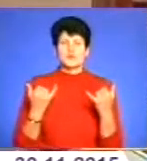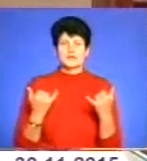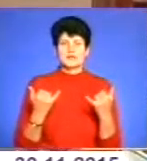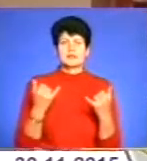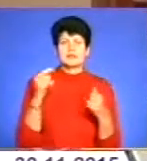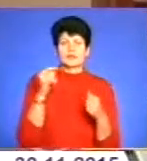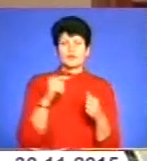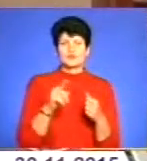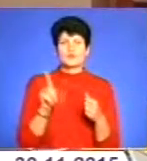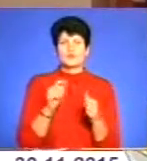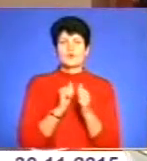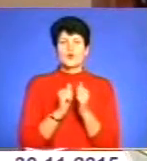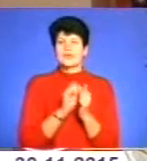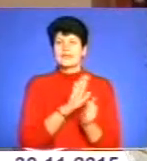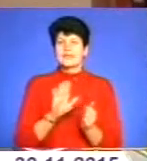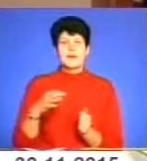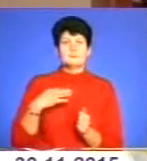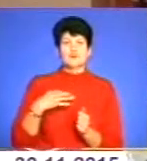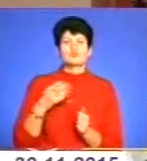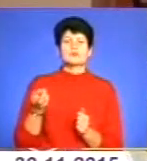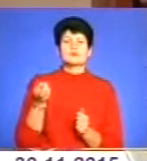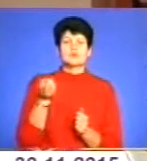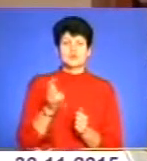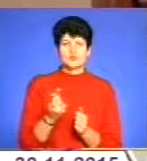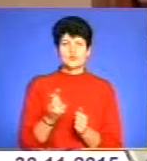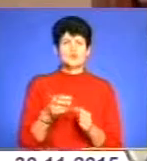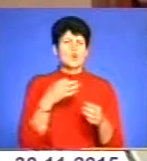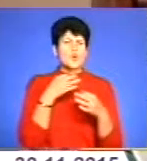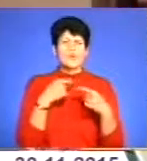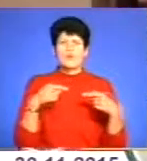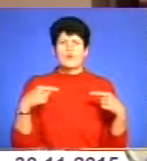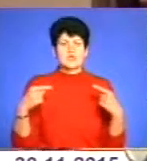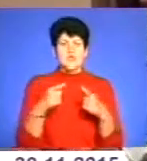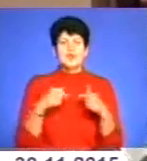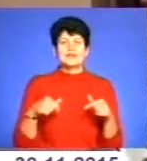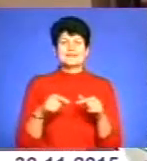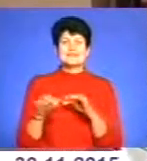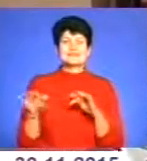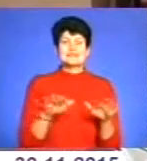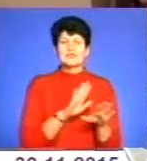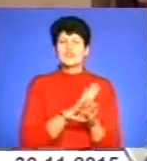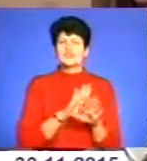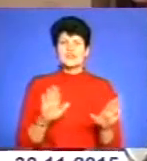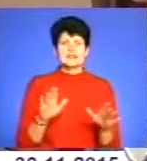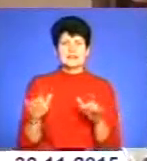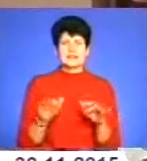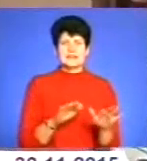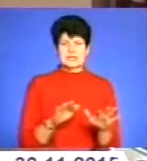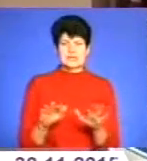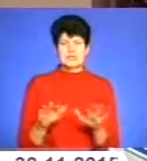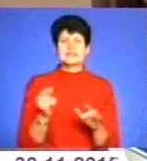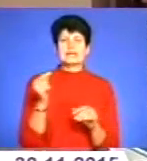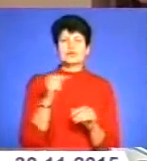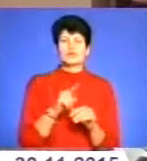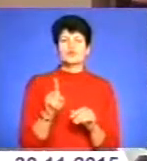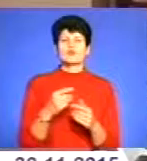того, щоб кожен-небудь прийшов з будь організації, дієвуючі, не дієвуючі, для того,